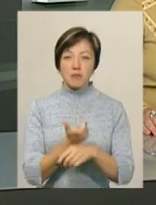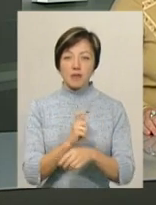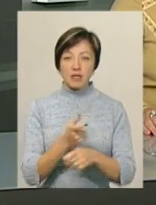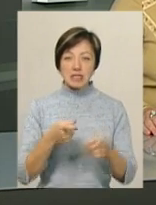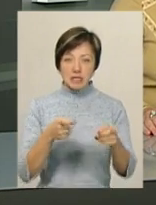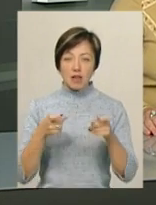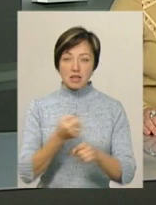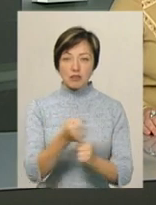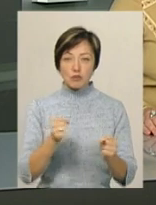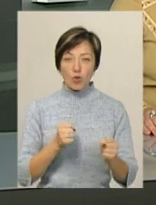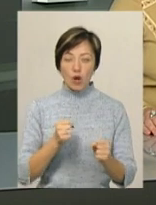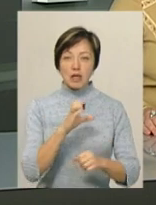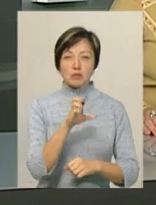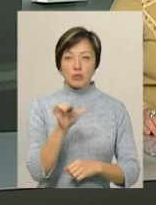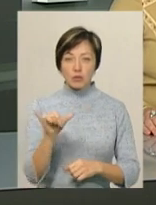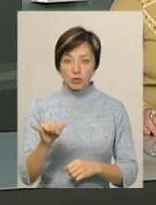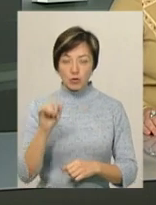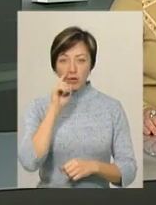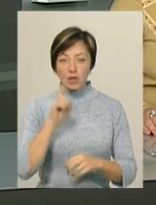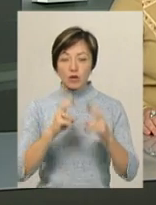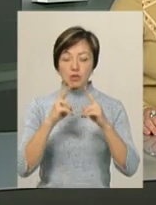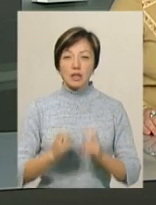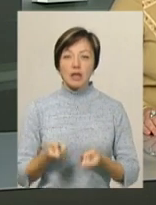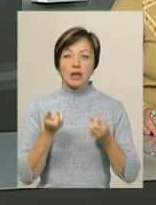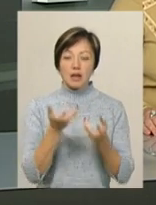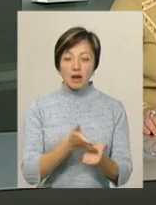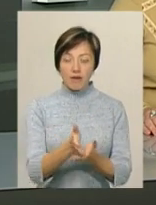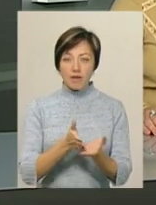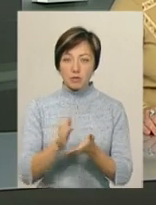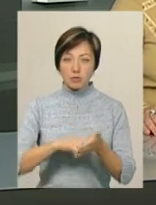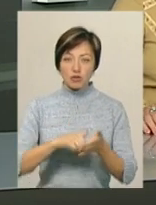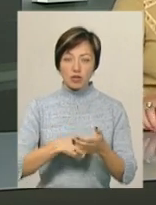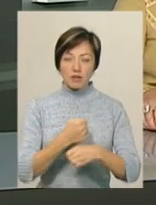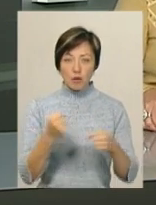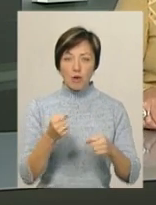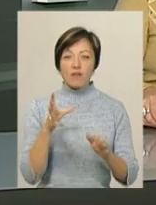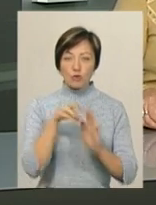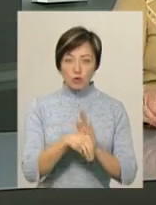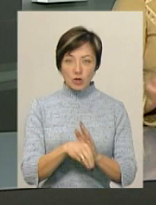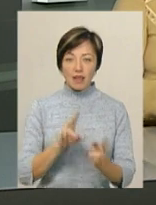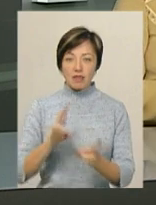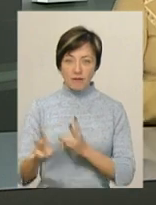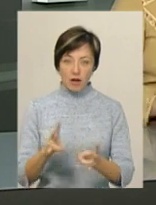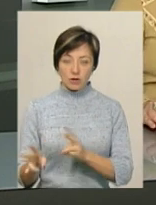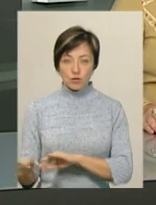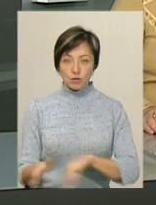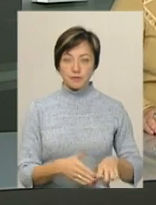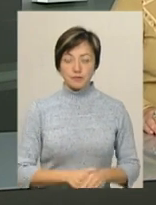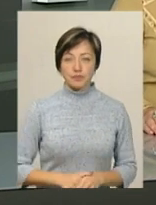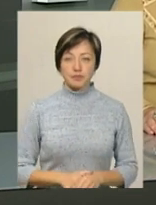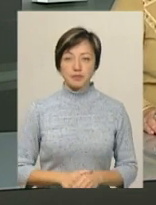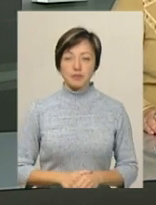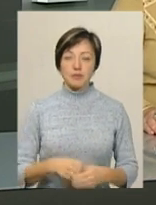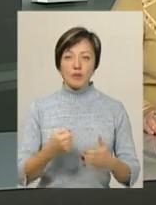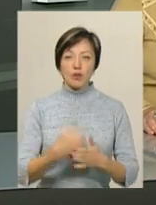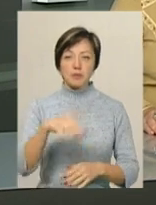стрілецька зброя. Служба безпеки України розглядає кілька версій щодо причини вибуху, тому числі диверсію. До